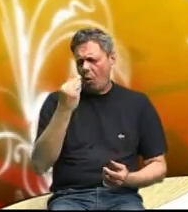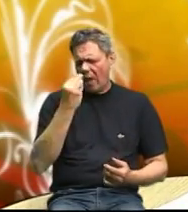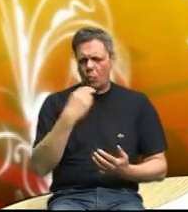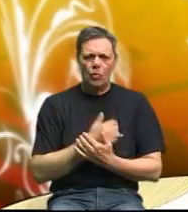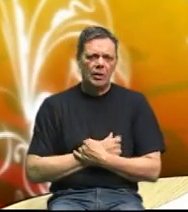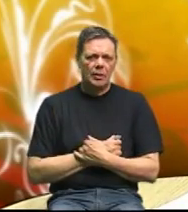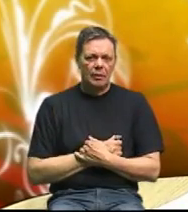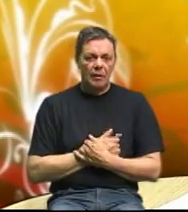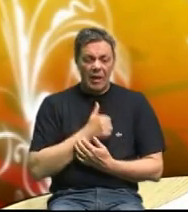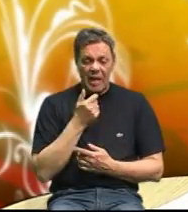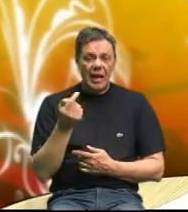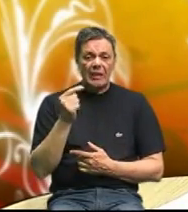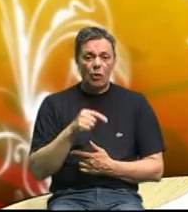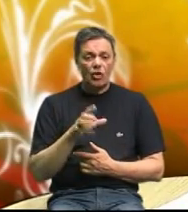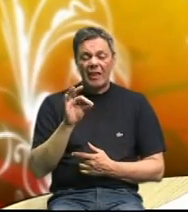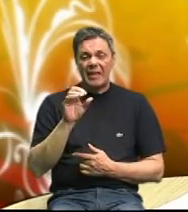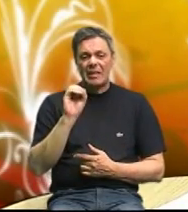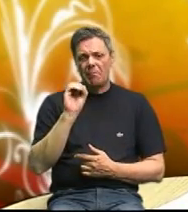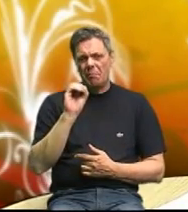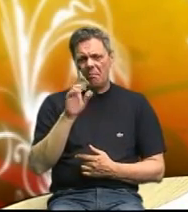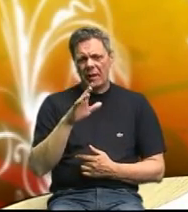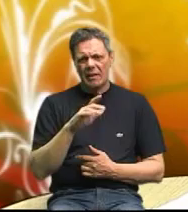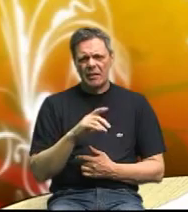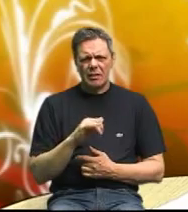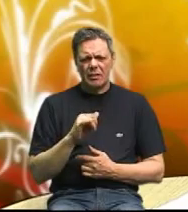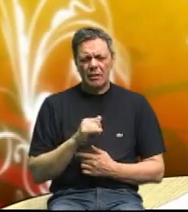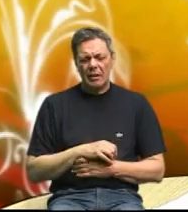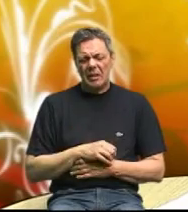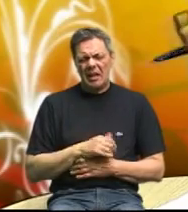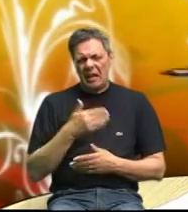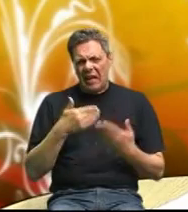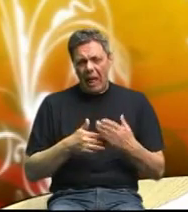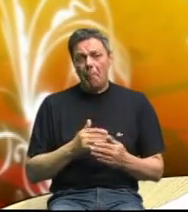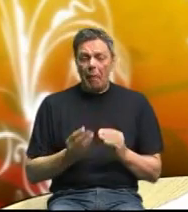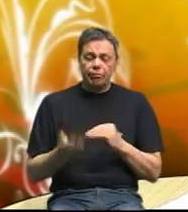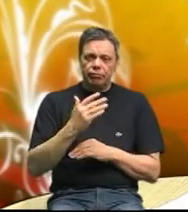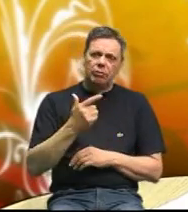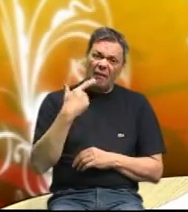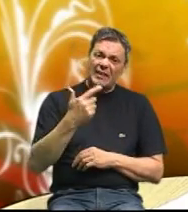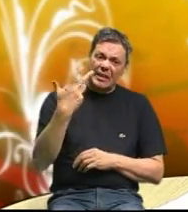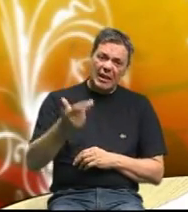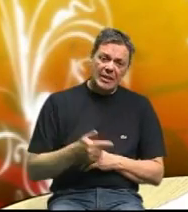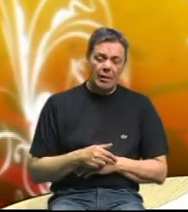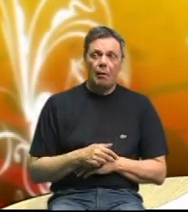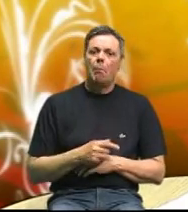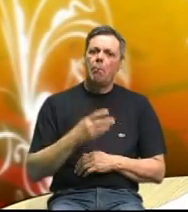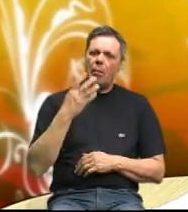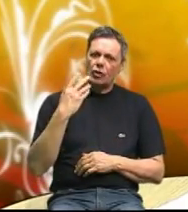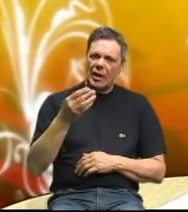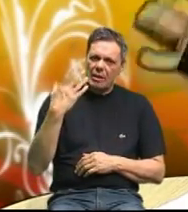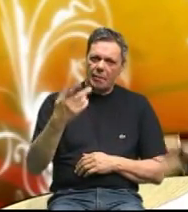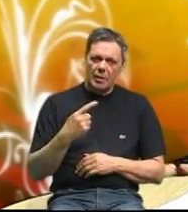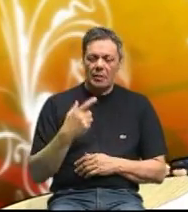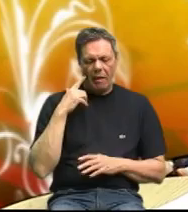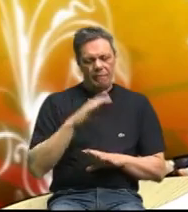u sebe i kada dođe na 10-15 misli moći ću ja pa dođe na 20-30 a ne može pa dođe na 40-50 onda